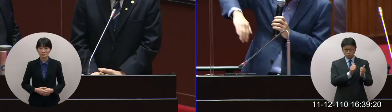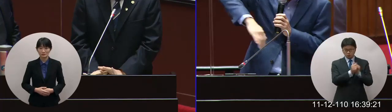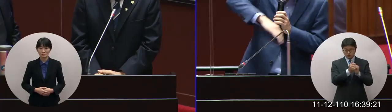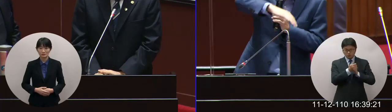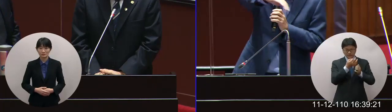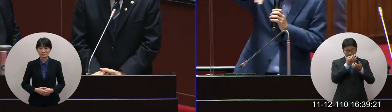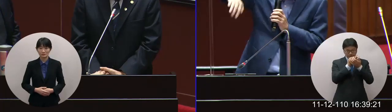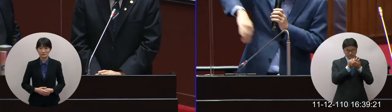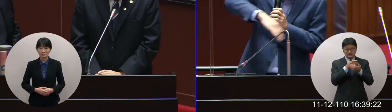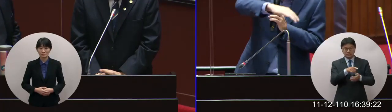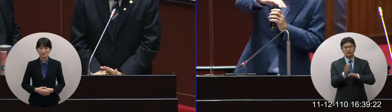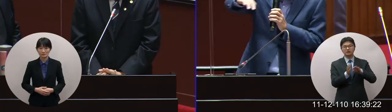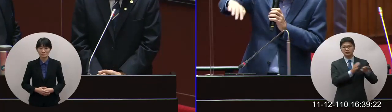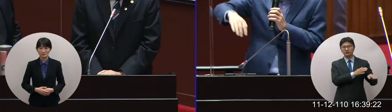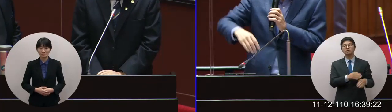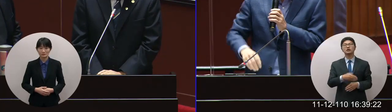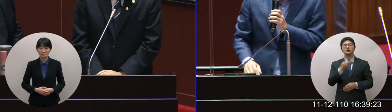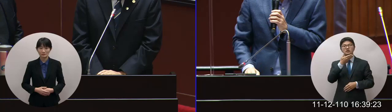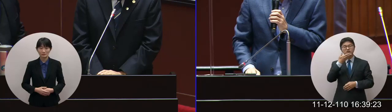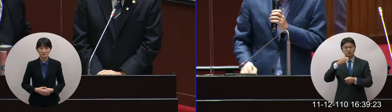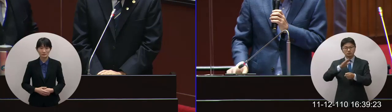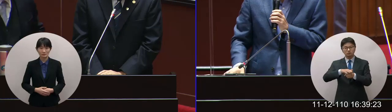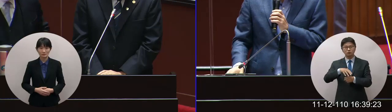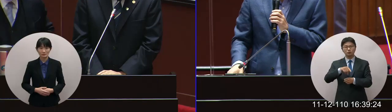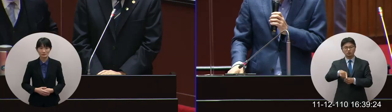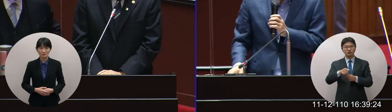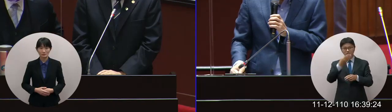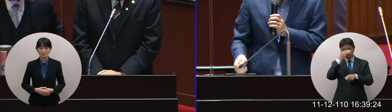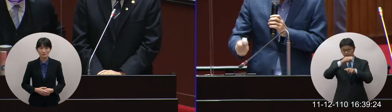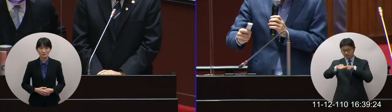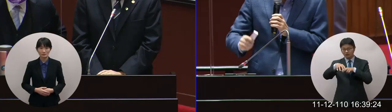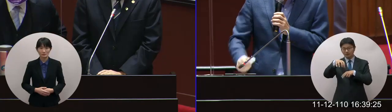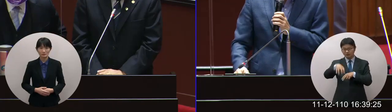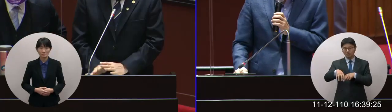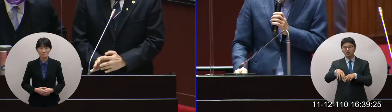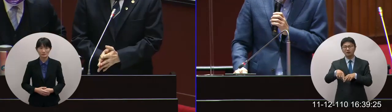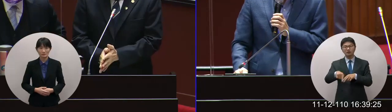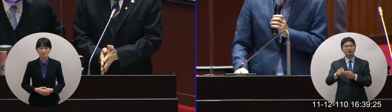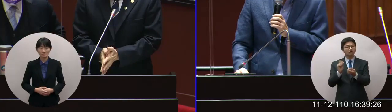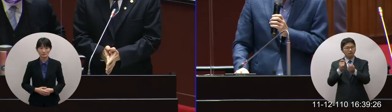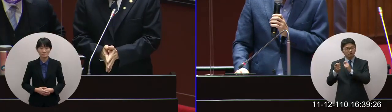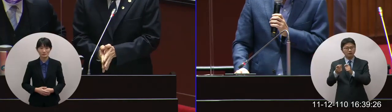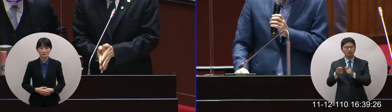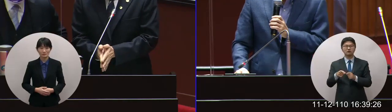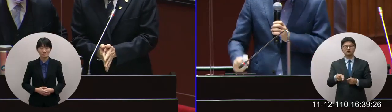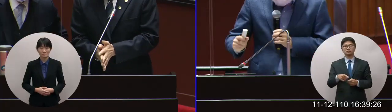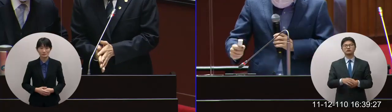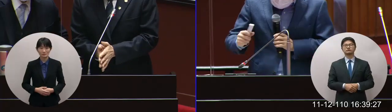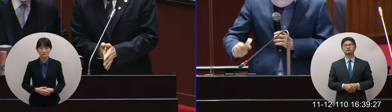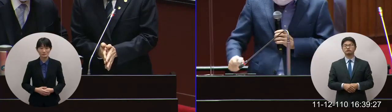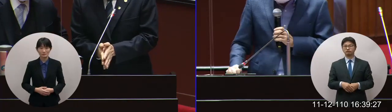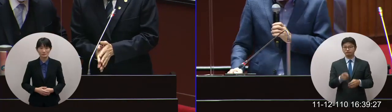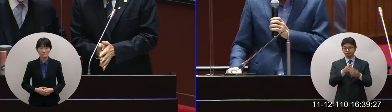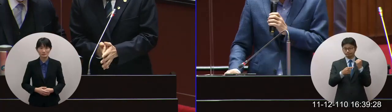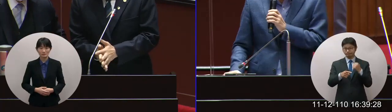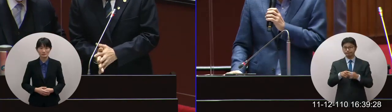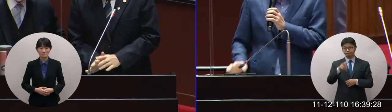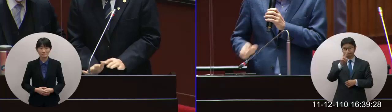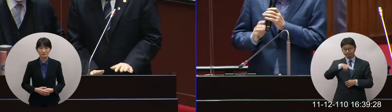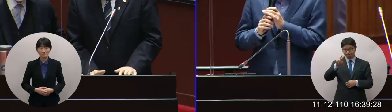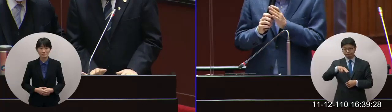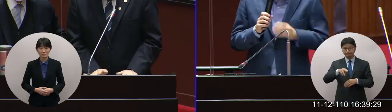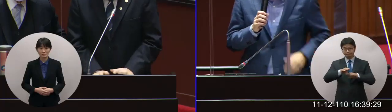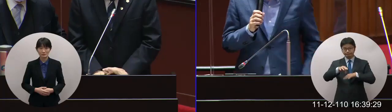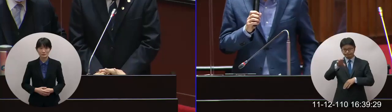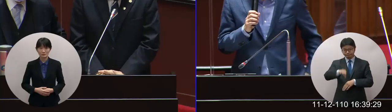在青浦高鐵站桃園高鐵站周邊的也有十幾場將近兩千輛的車那活動的時候車輛更